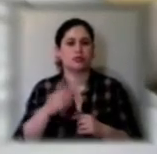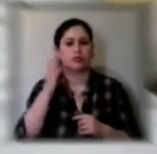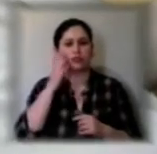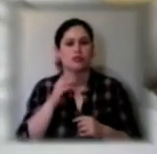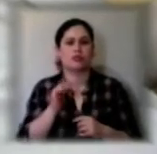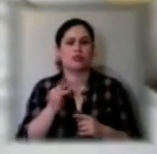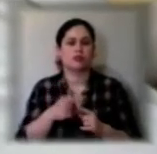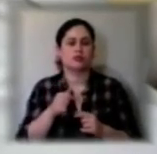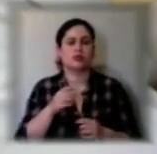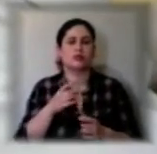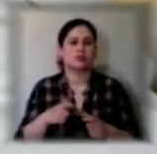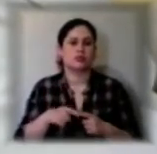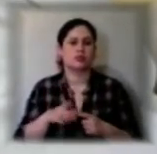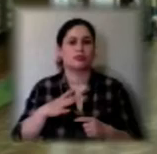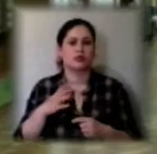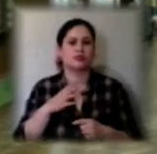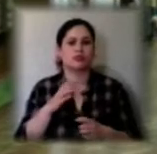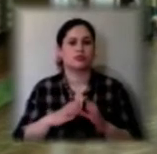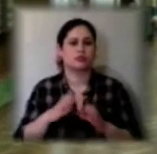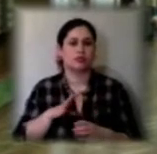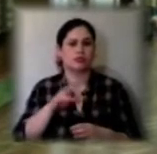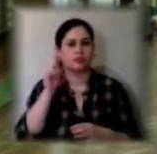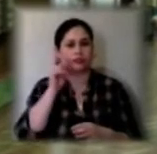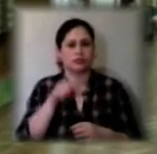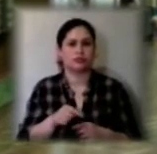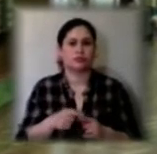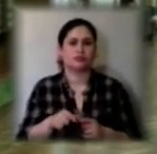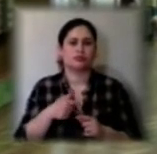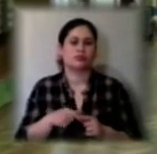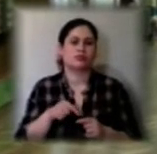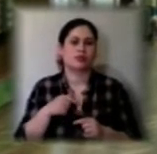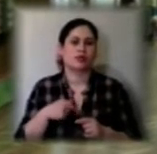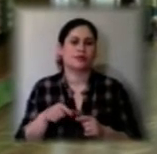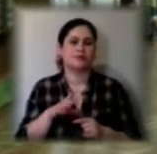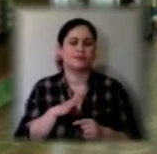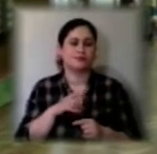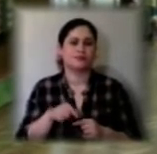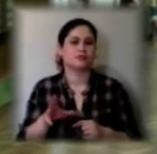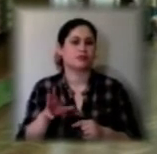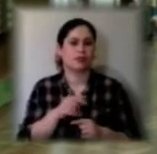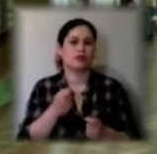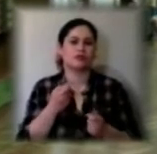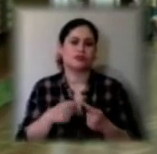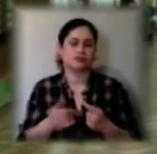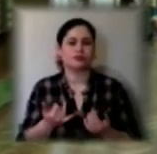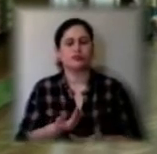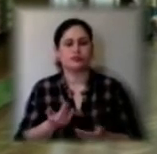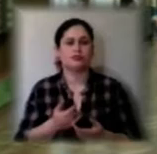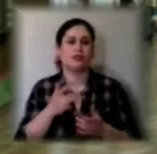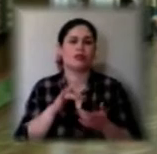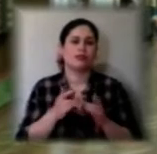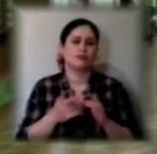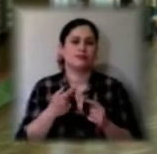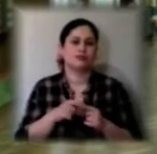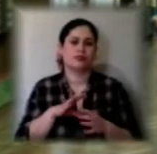колишній студент Олександр Кручененко. В живому екзамені відрізняється, звісно. Але, я думаю, це не буде пошкодою,